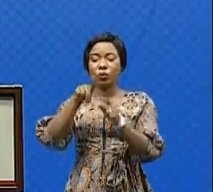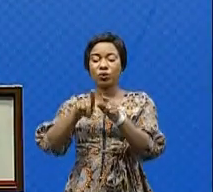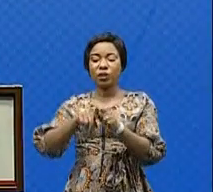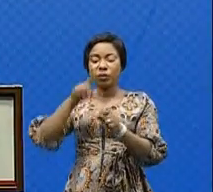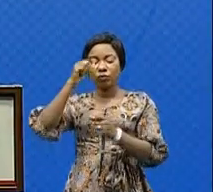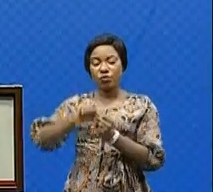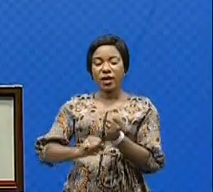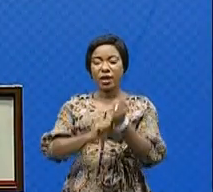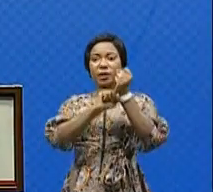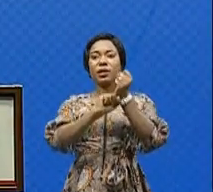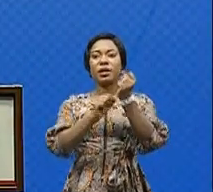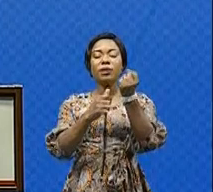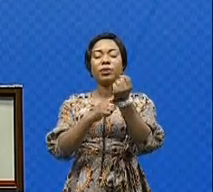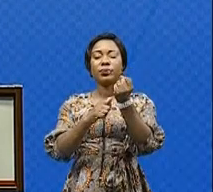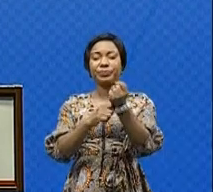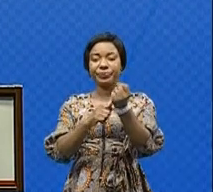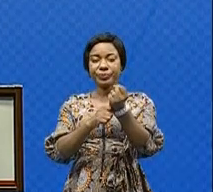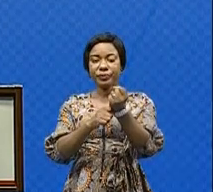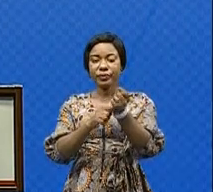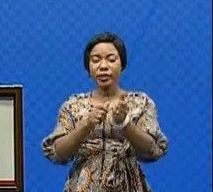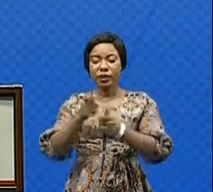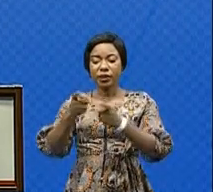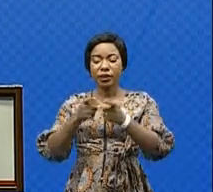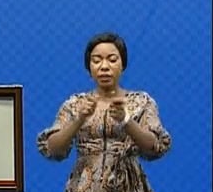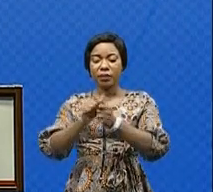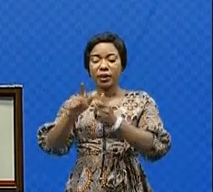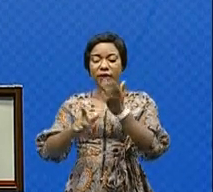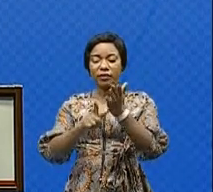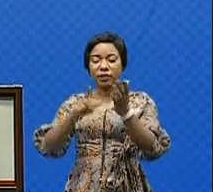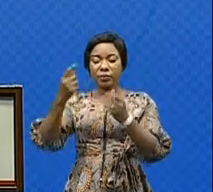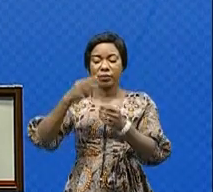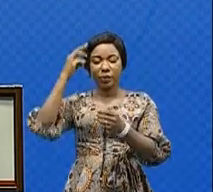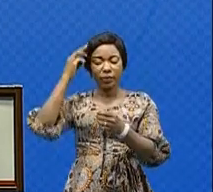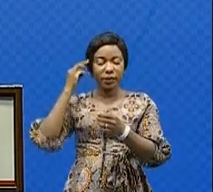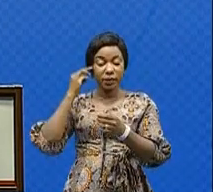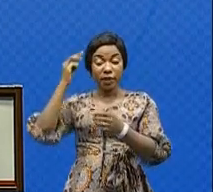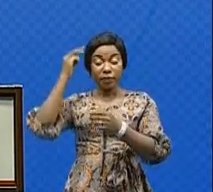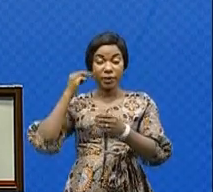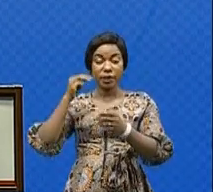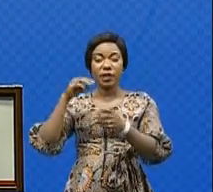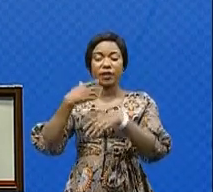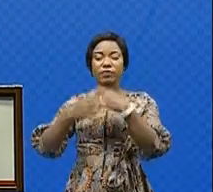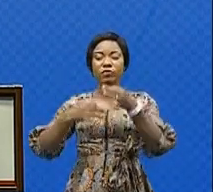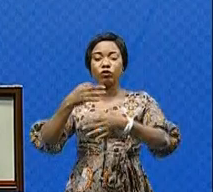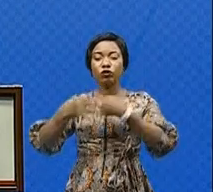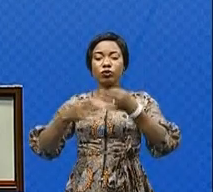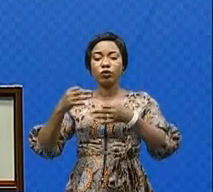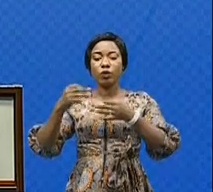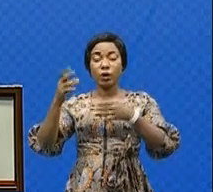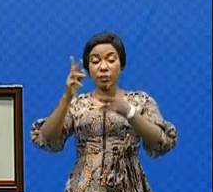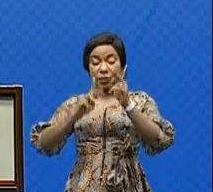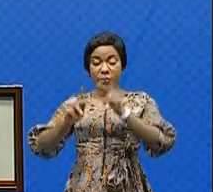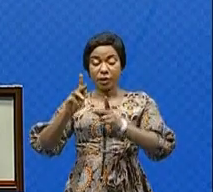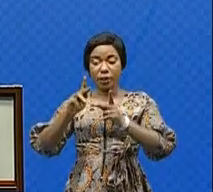humanitaire conduite par le vice-premier ministre, ministre de la fonction publique, à la fois pour consoler les